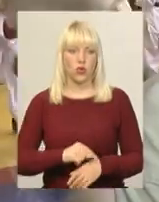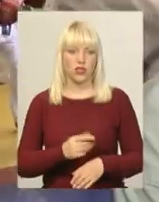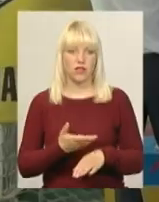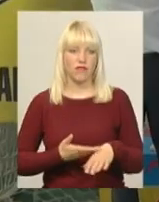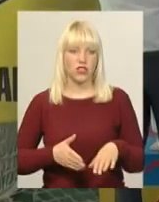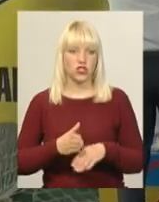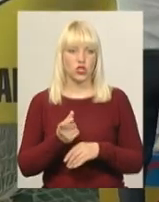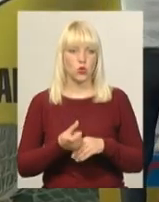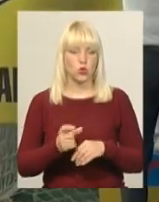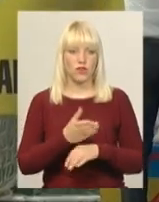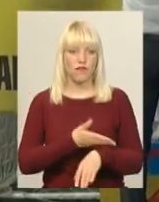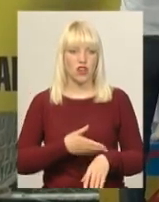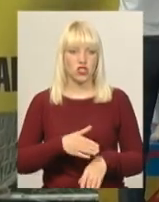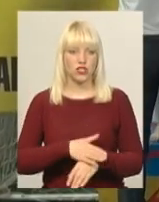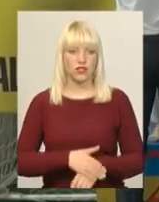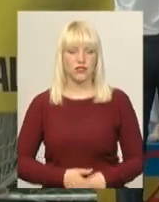важкі.